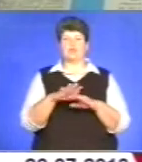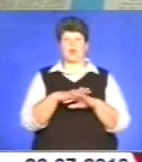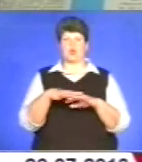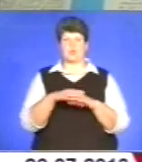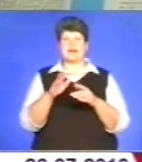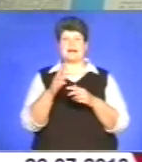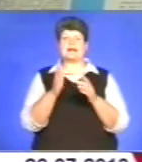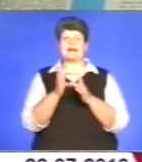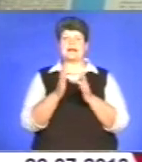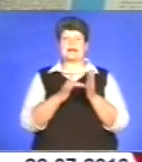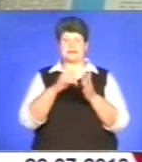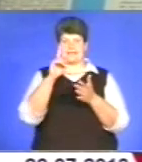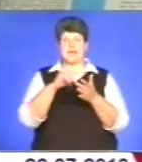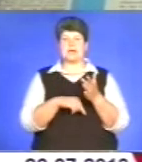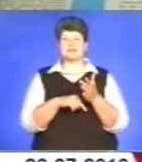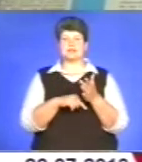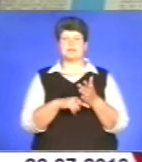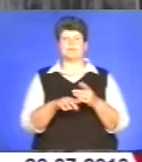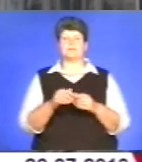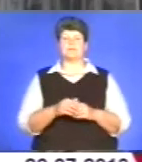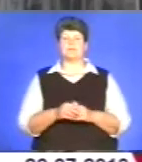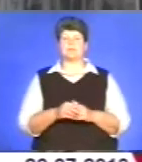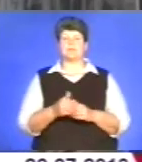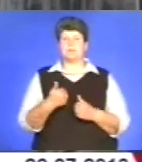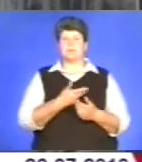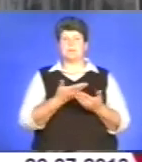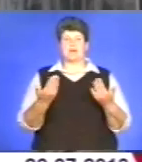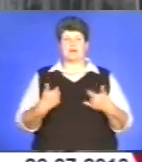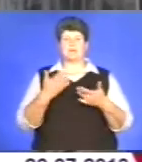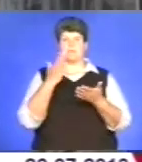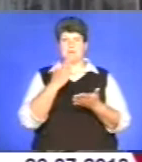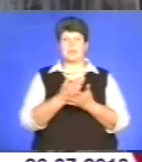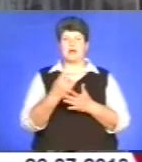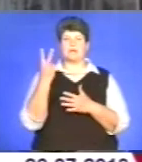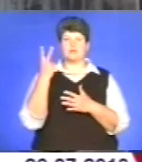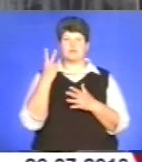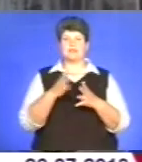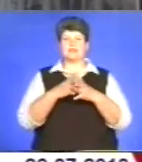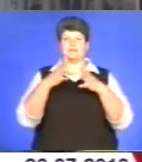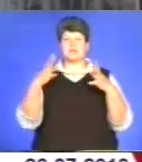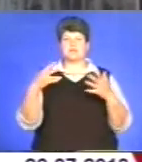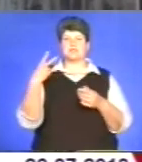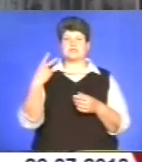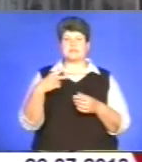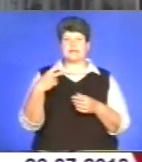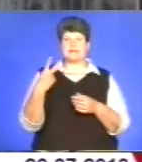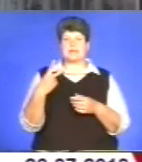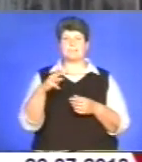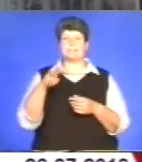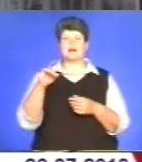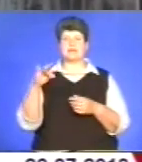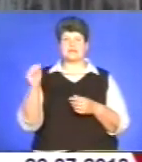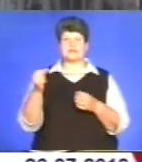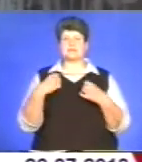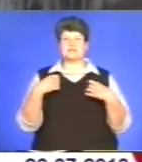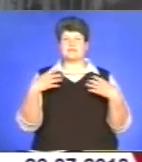Узнайомились з виставкою представники влади. Ми маємо дві найбільш, одних з 20 найбільших маріїнських святинь